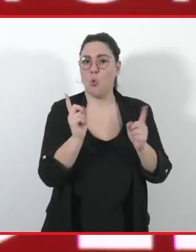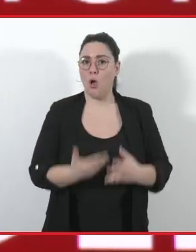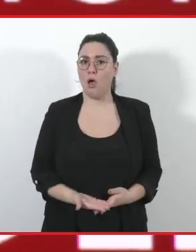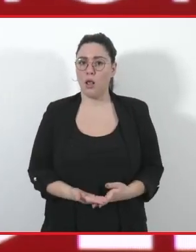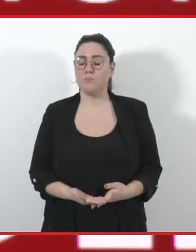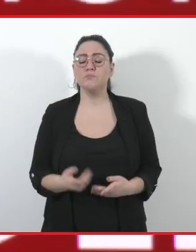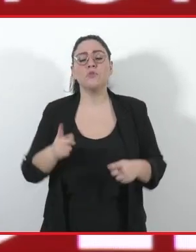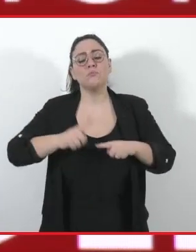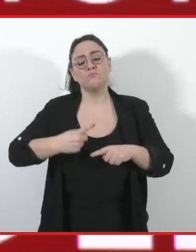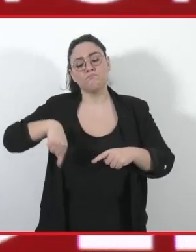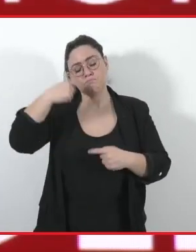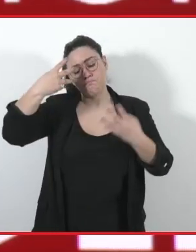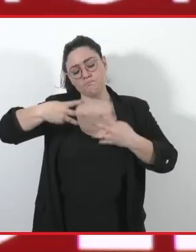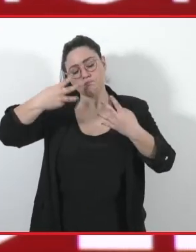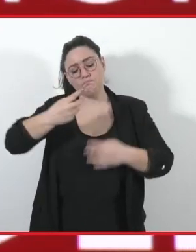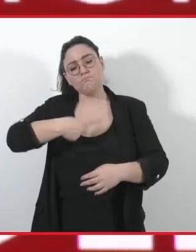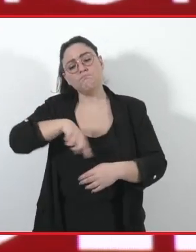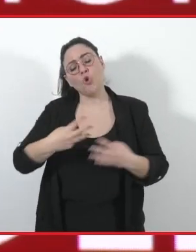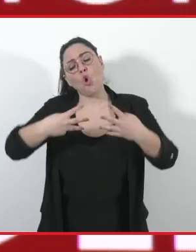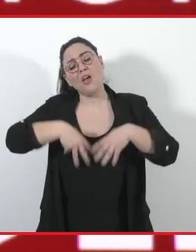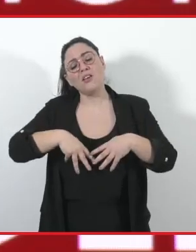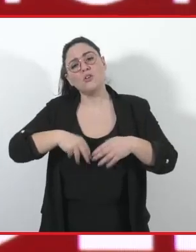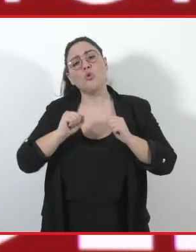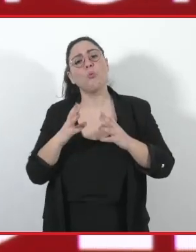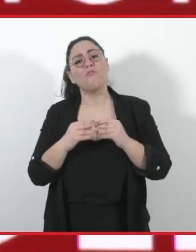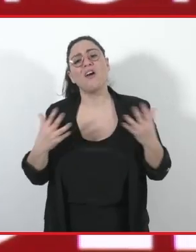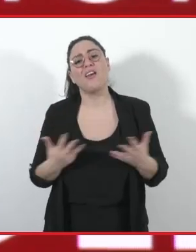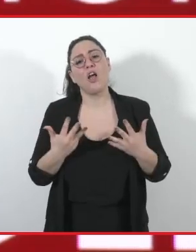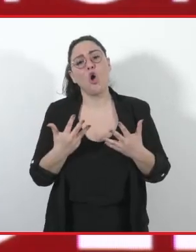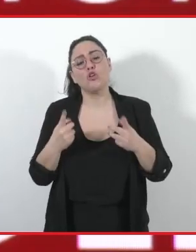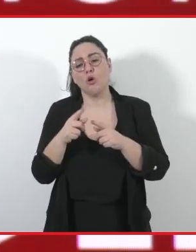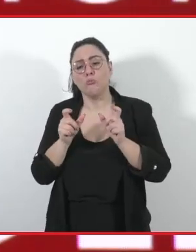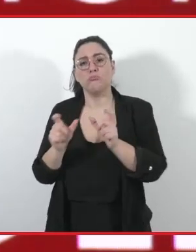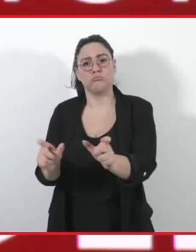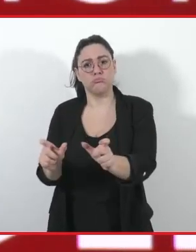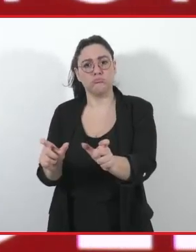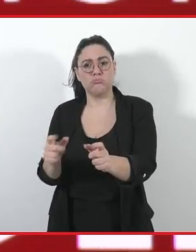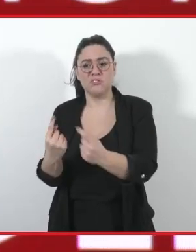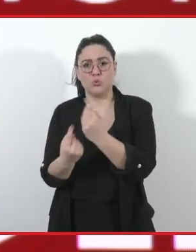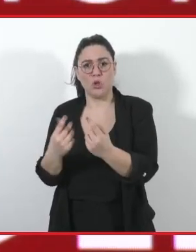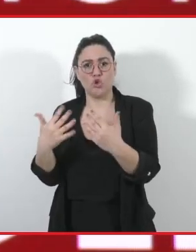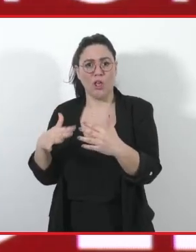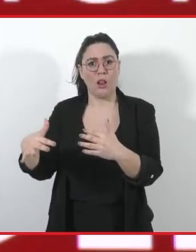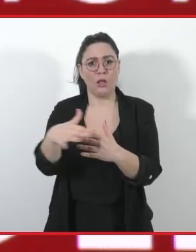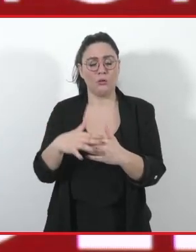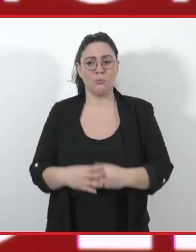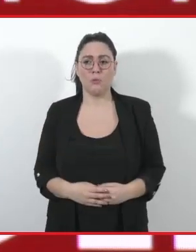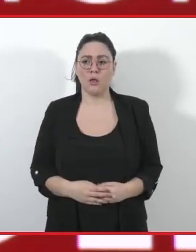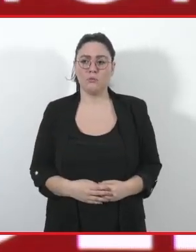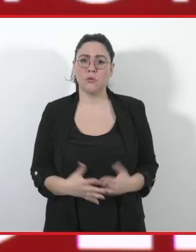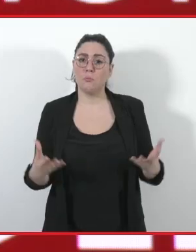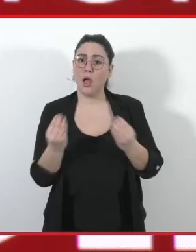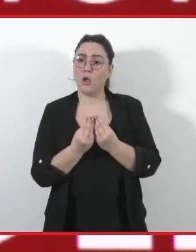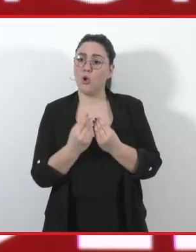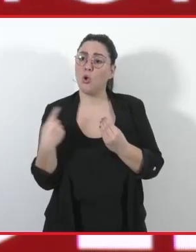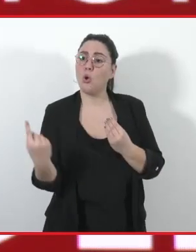organizzazione per contribuire alla neutralità climatica. Però, compagni e compagni, dobbiamo sgombrare il campo da un